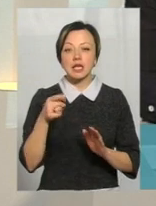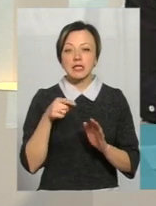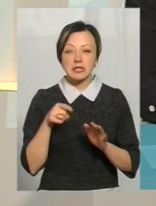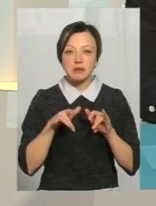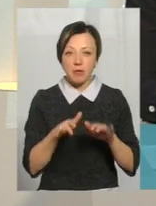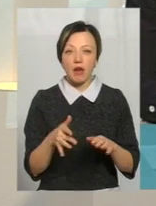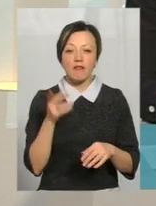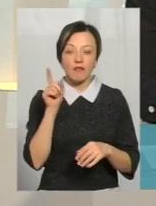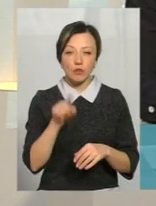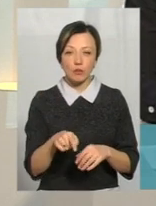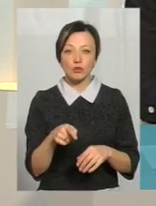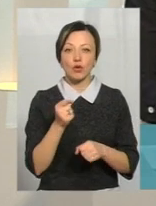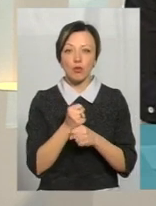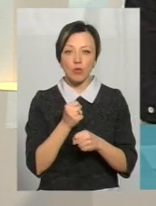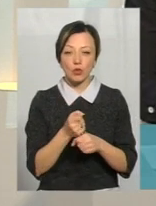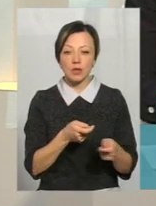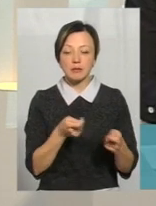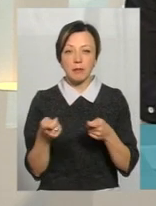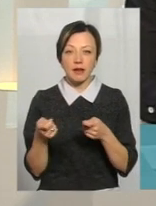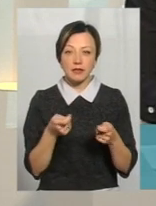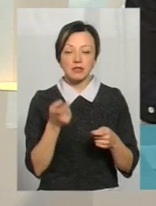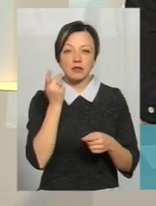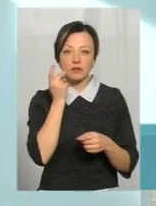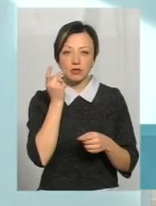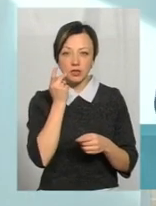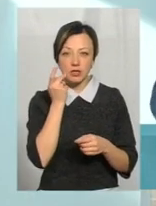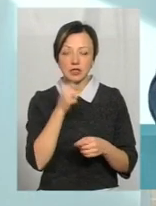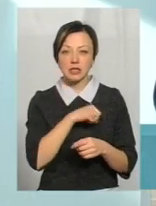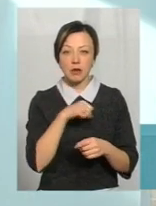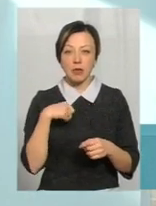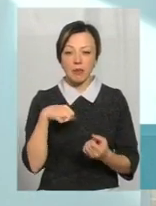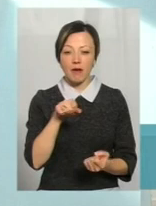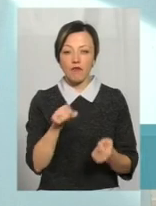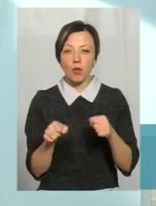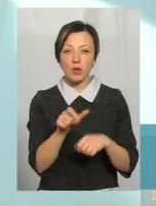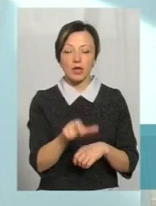перевізниками ми завжди проводимо, і постійно ми проводимо роботу безпосередньо із самими водіями.